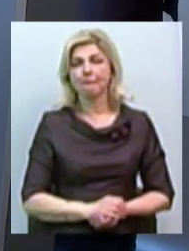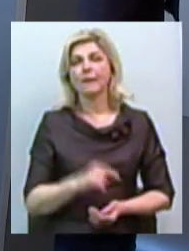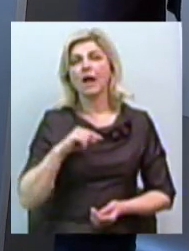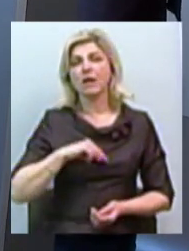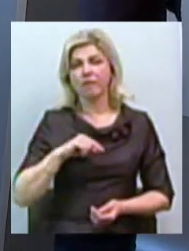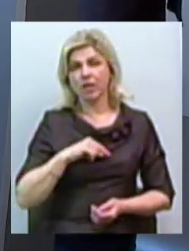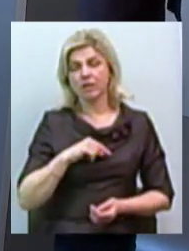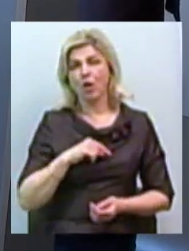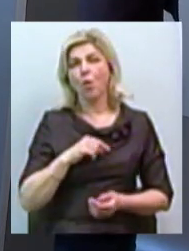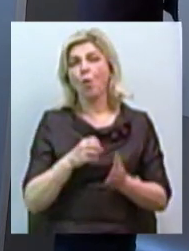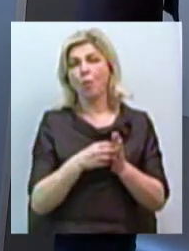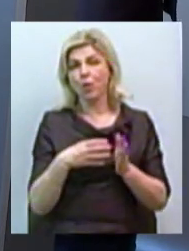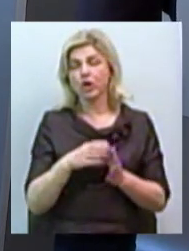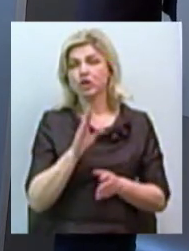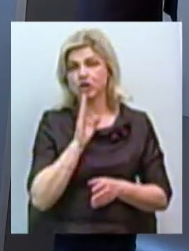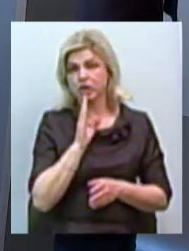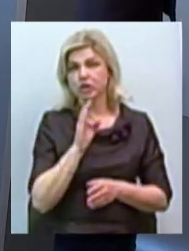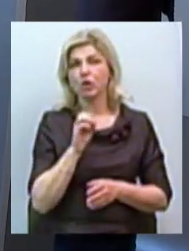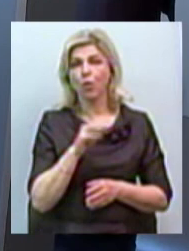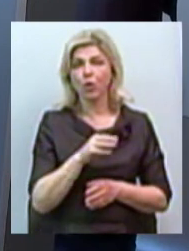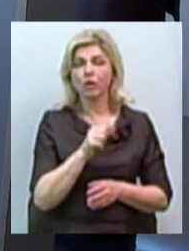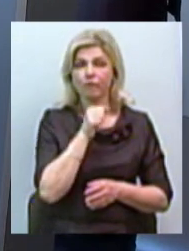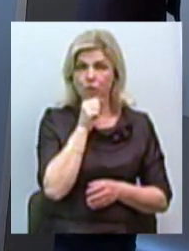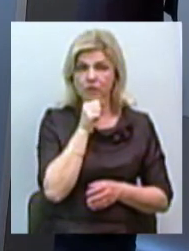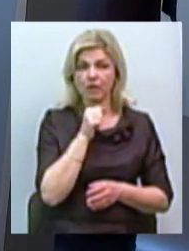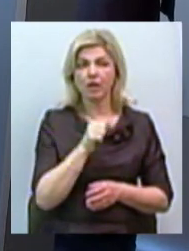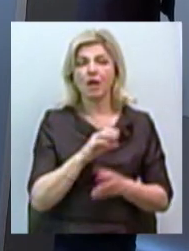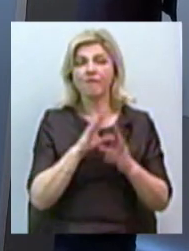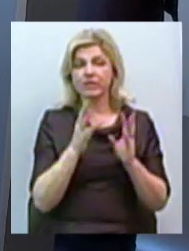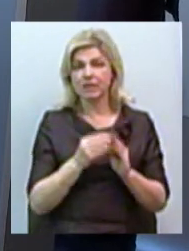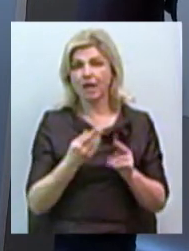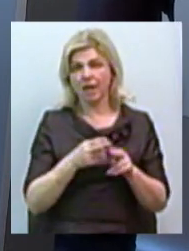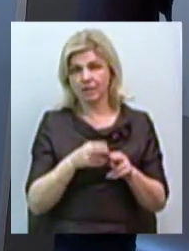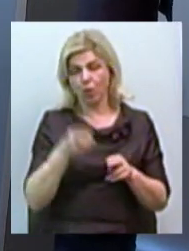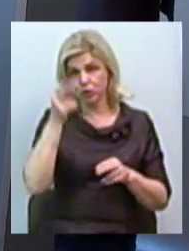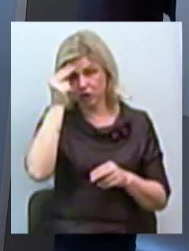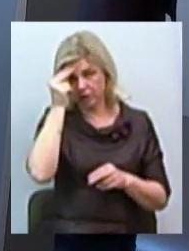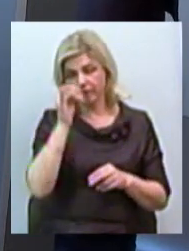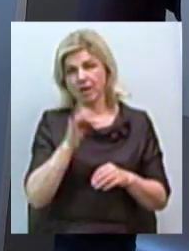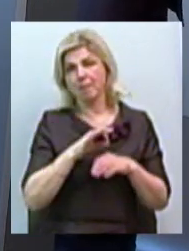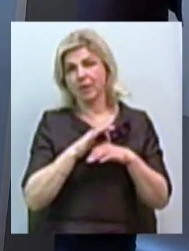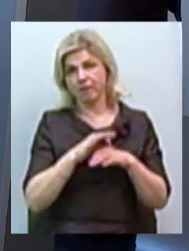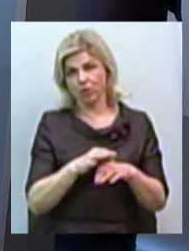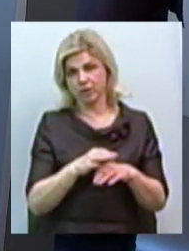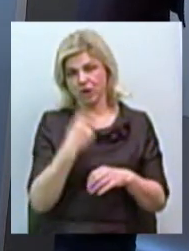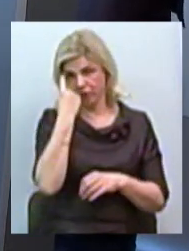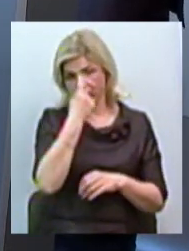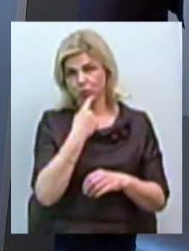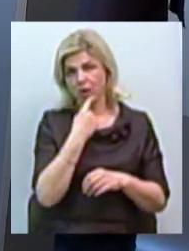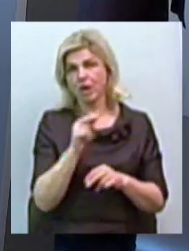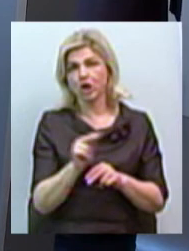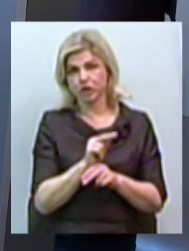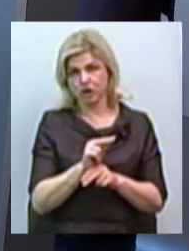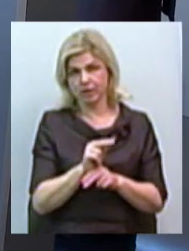опухолі. Жінчина, візрасть її, супутнічні заболівання. Короче, ми всі ці критерії учитуємо і проводимо індивідуальне таке лічення